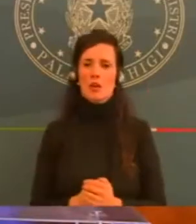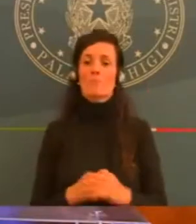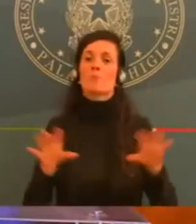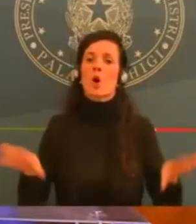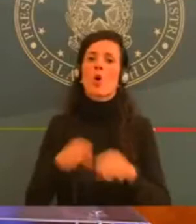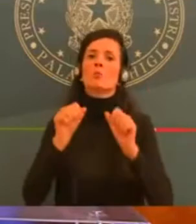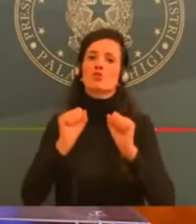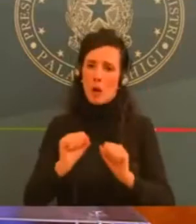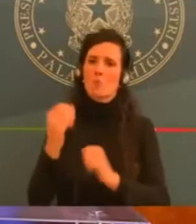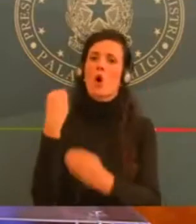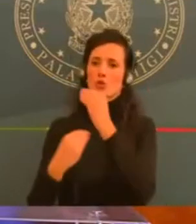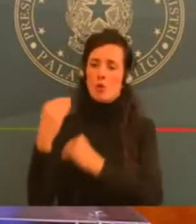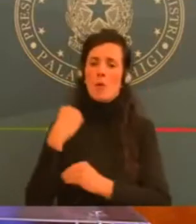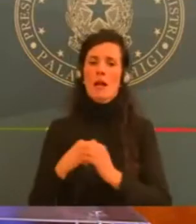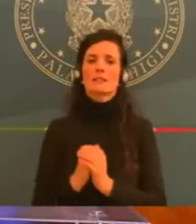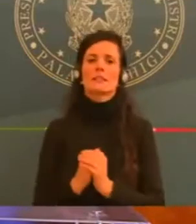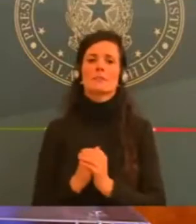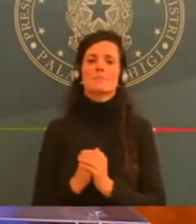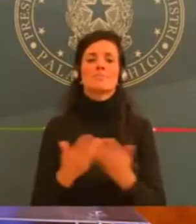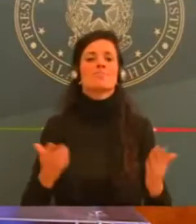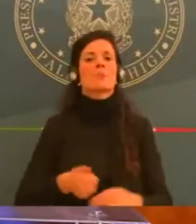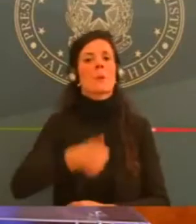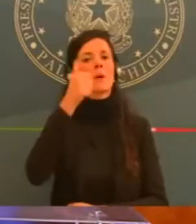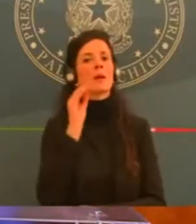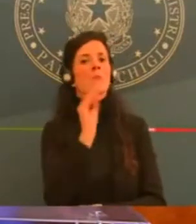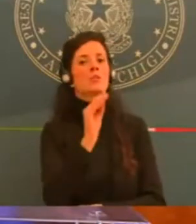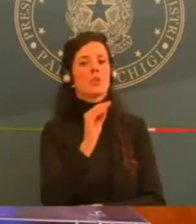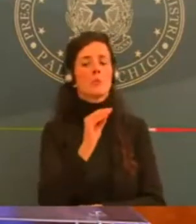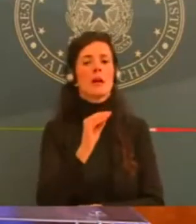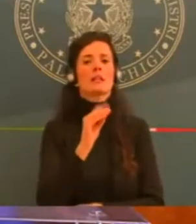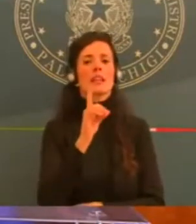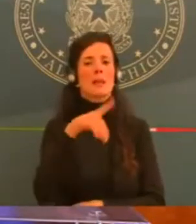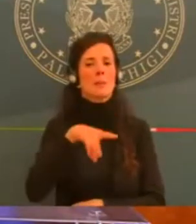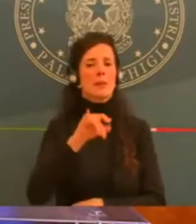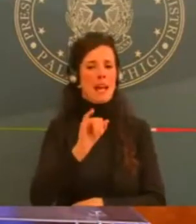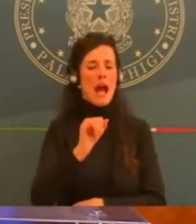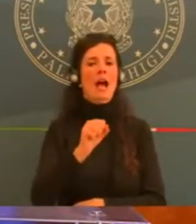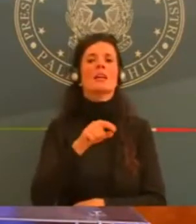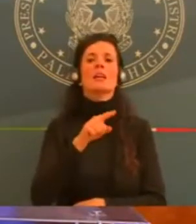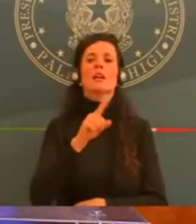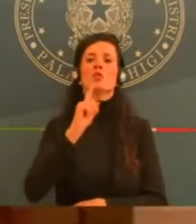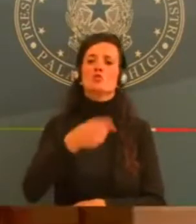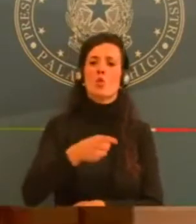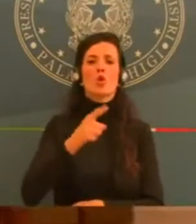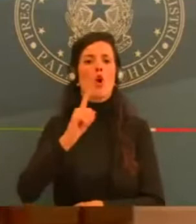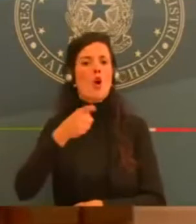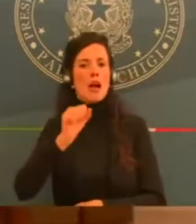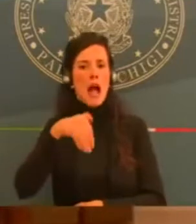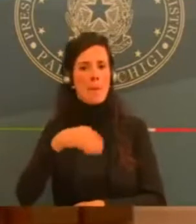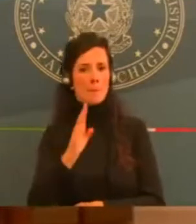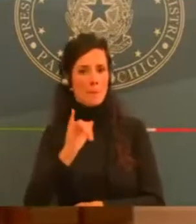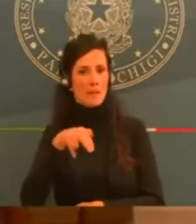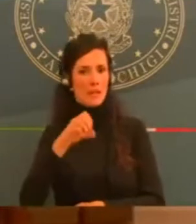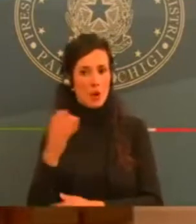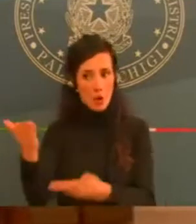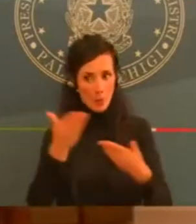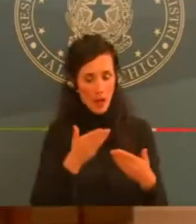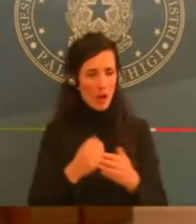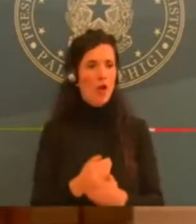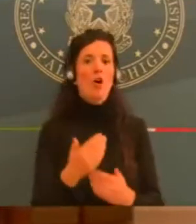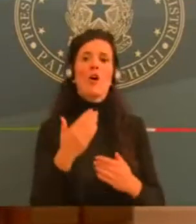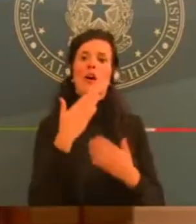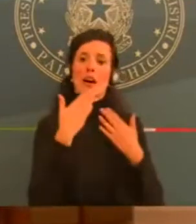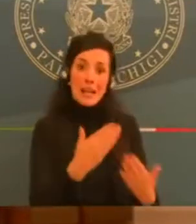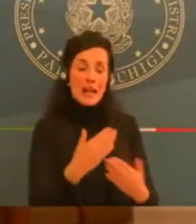Grazie, buonasera Presidente. Sono passati circa dieci giorni da quando è